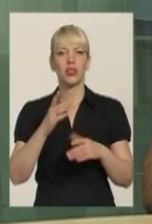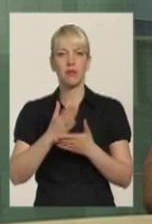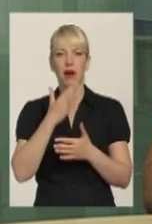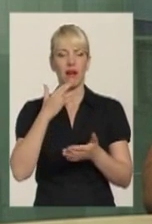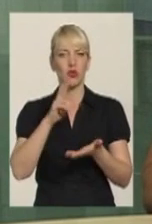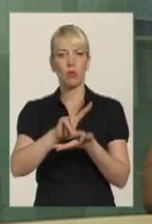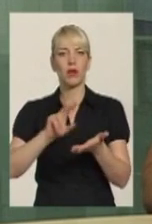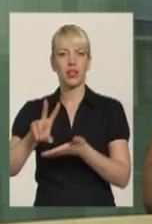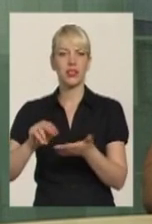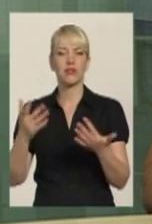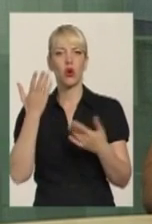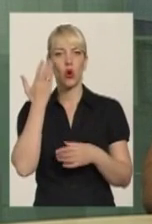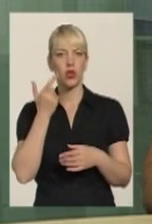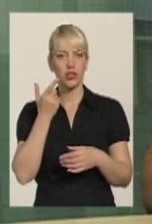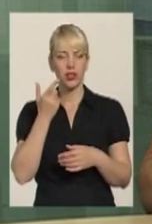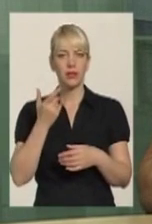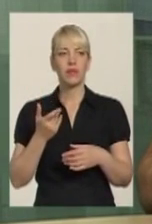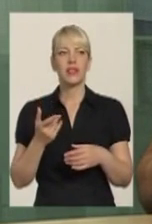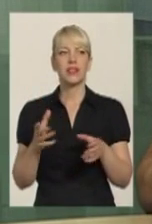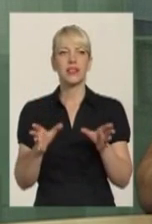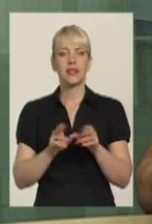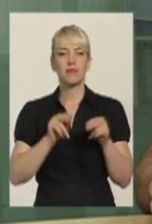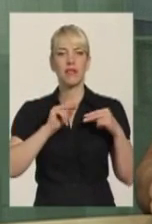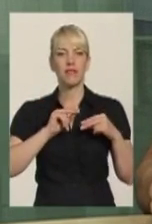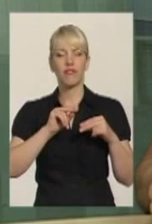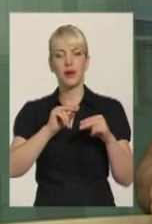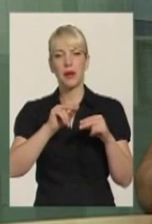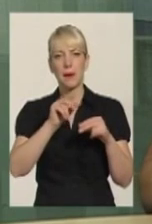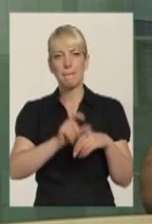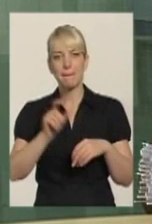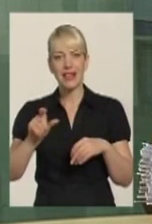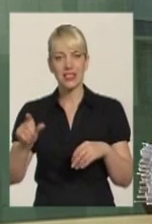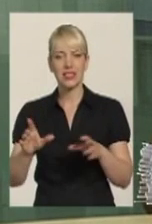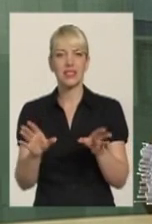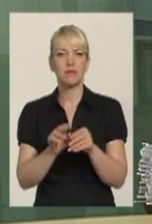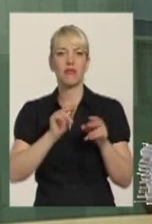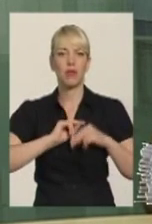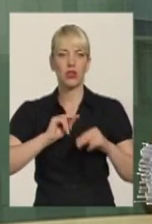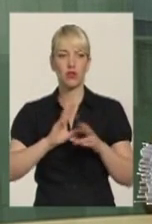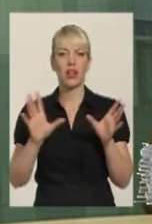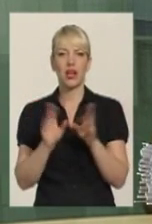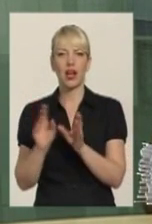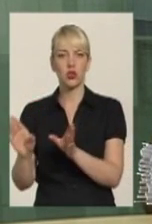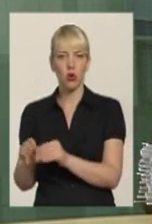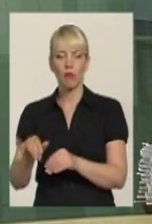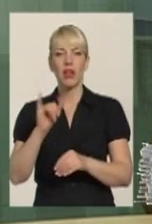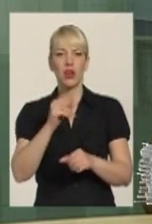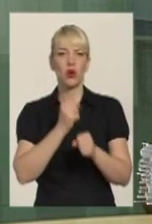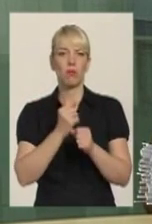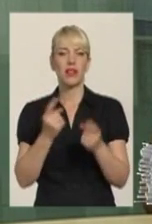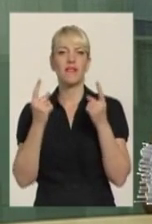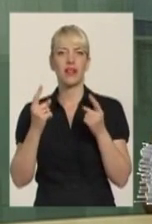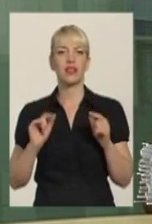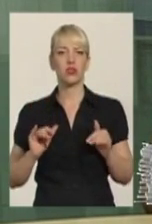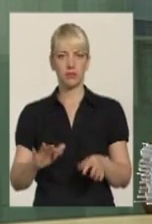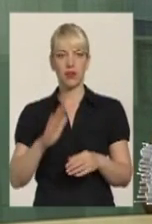прикладів. Тих, коли співмешканці співпрацювали всі разом і робили дуже велику справу.